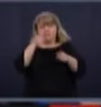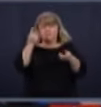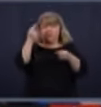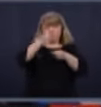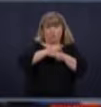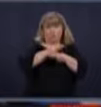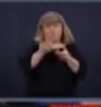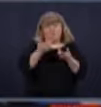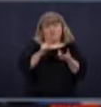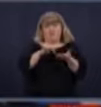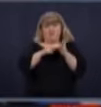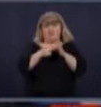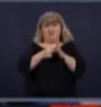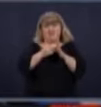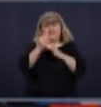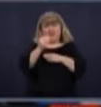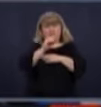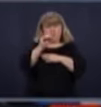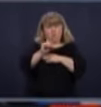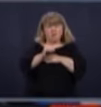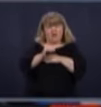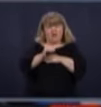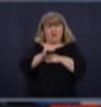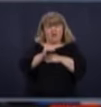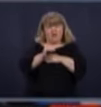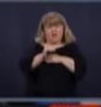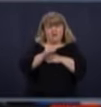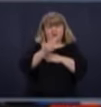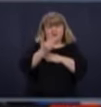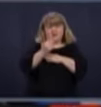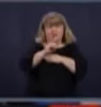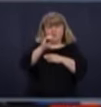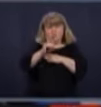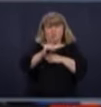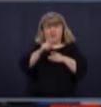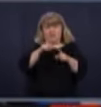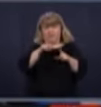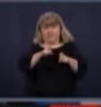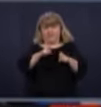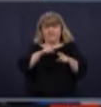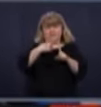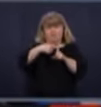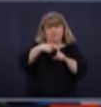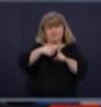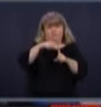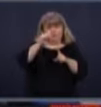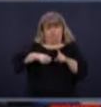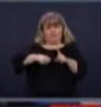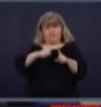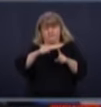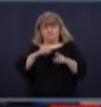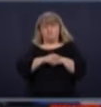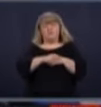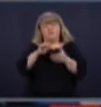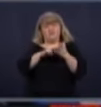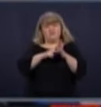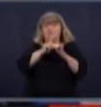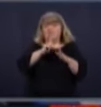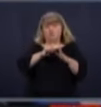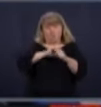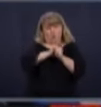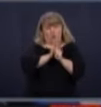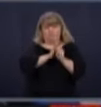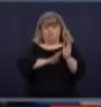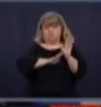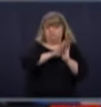dépistage, c'est 15 % de tests qui sont positifs. Donc, vous comprendrez qu'on va avoir plus de cas. Ce qu'on veut,